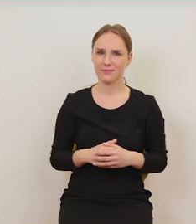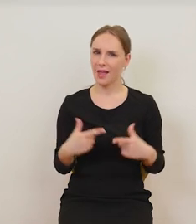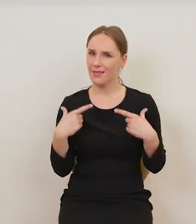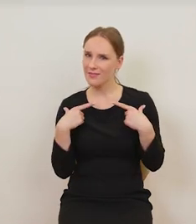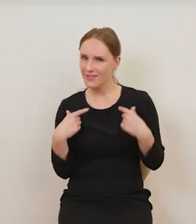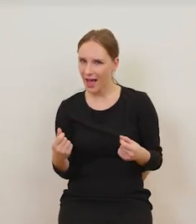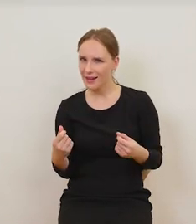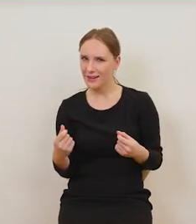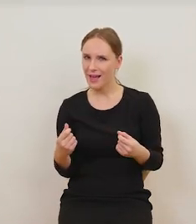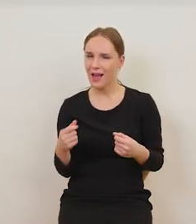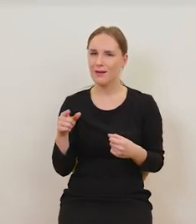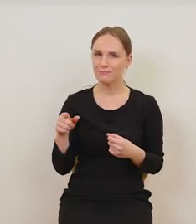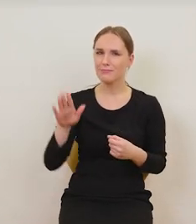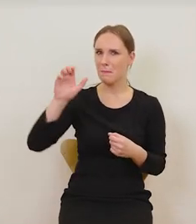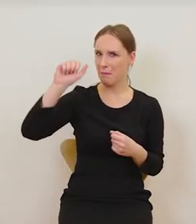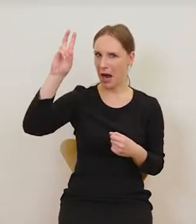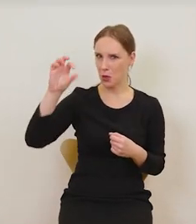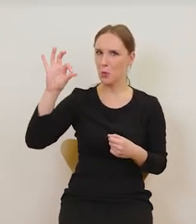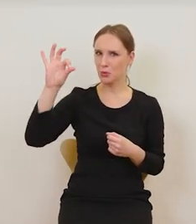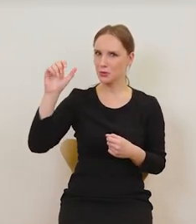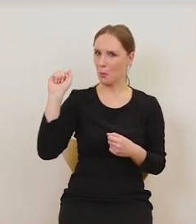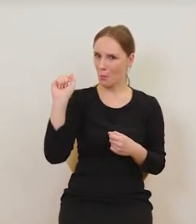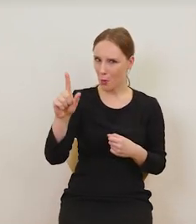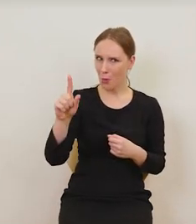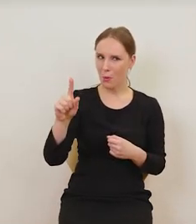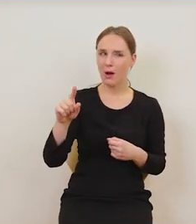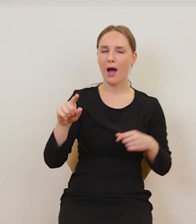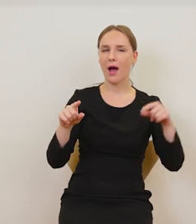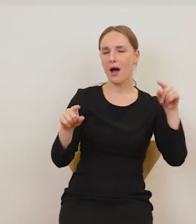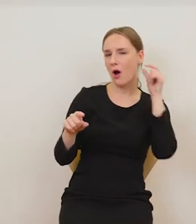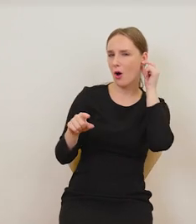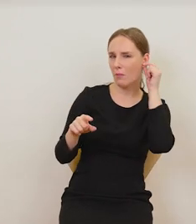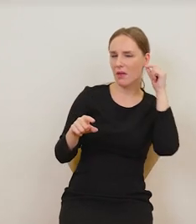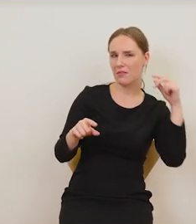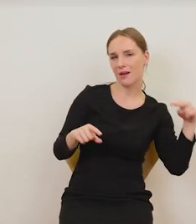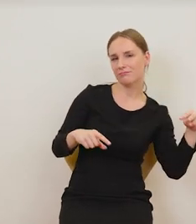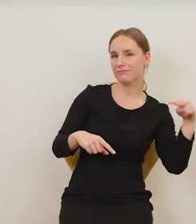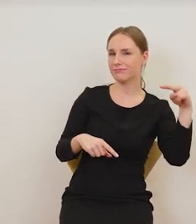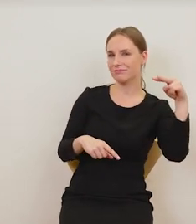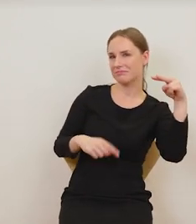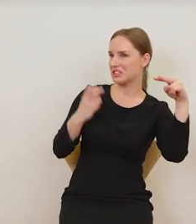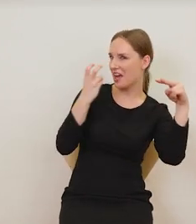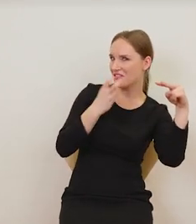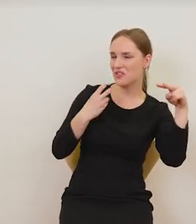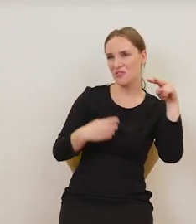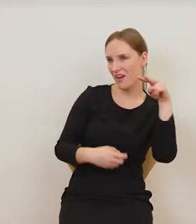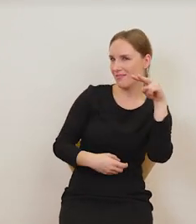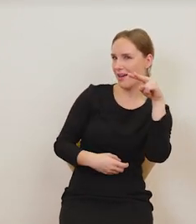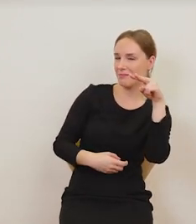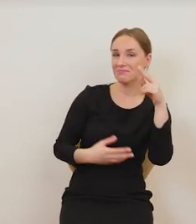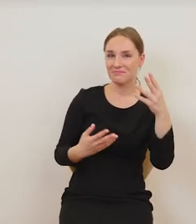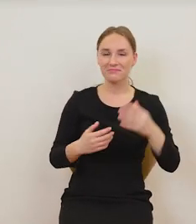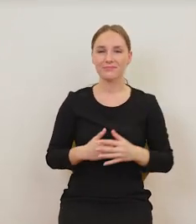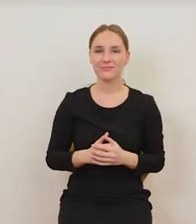Bachus i Ariadna tak spogląda całkiem zainteresowana w jego